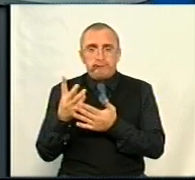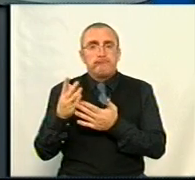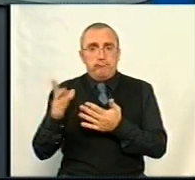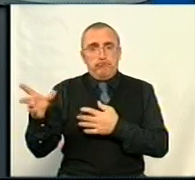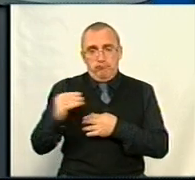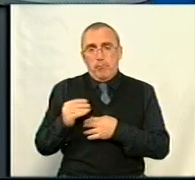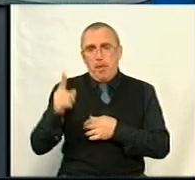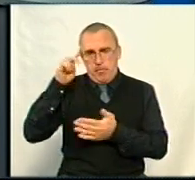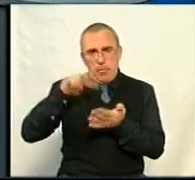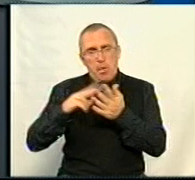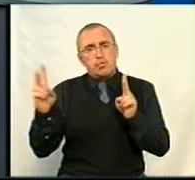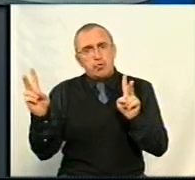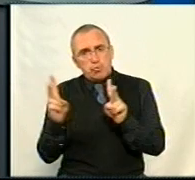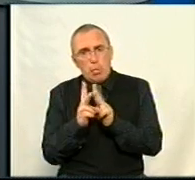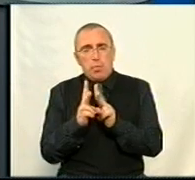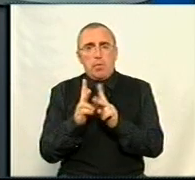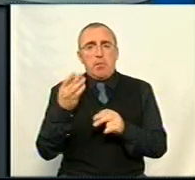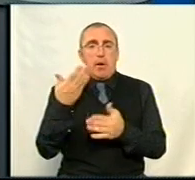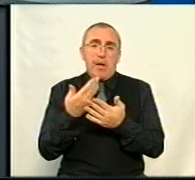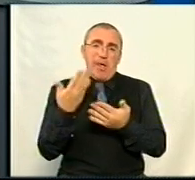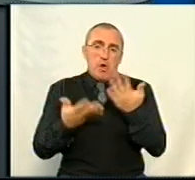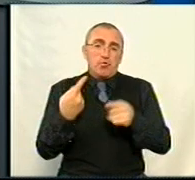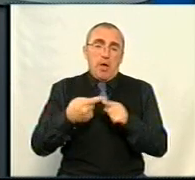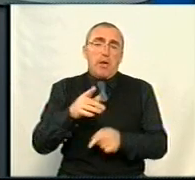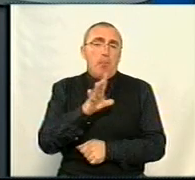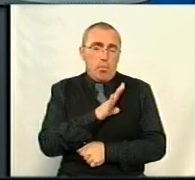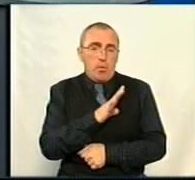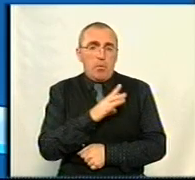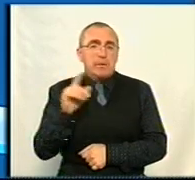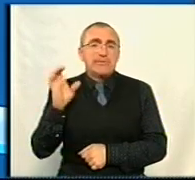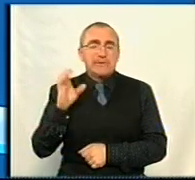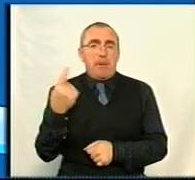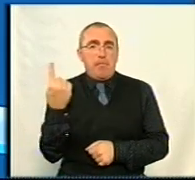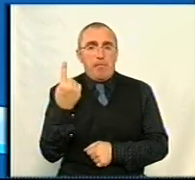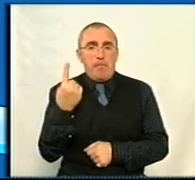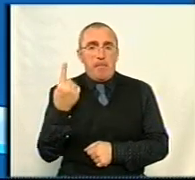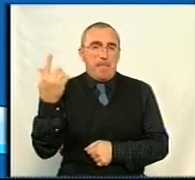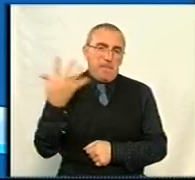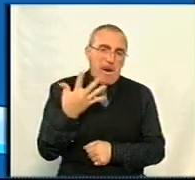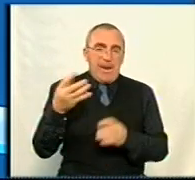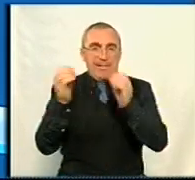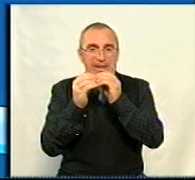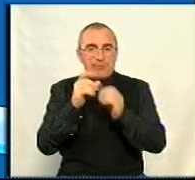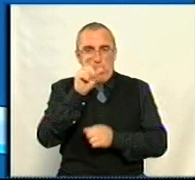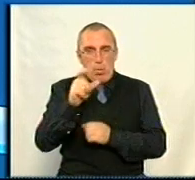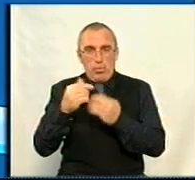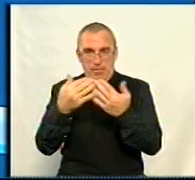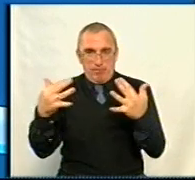Ви плануєте зустріч, якщо, можливо, вже такі були, з першою п'ятіркою чи десяткою людей,